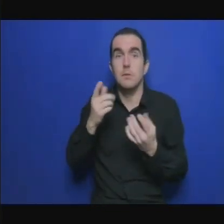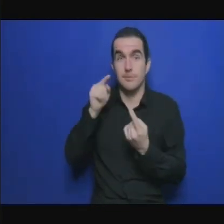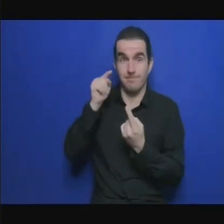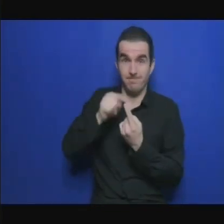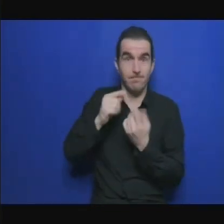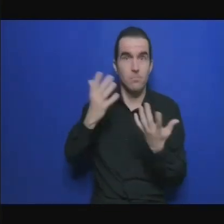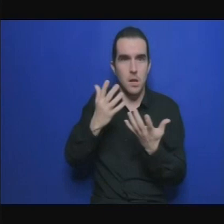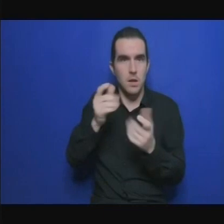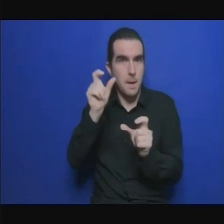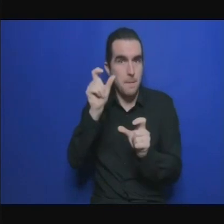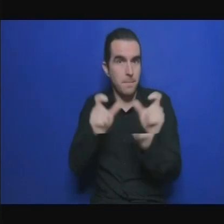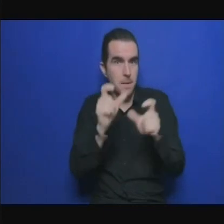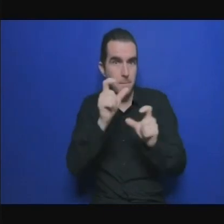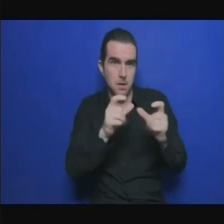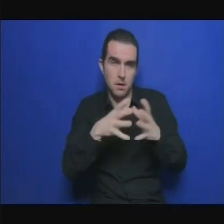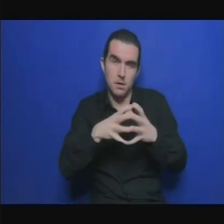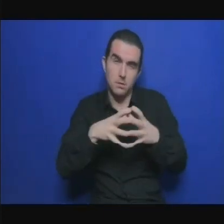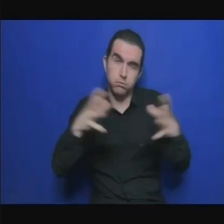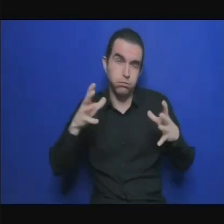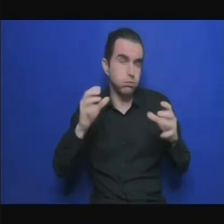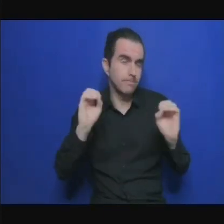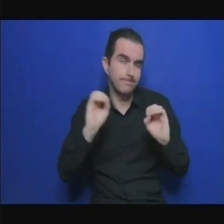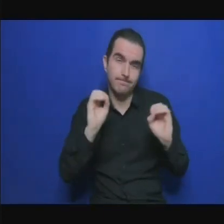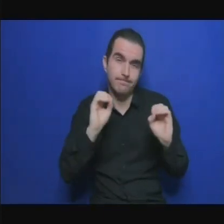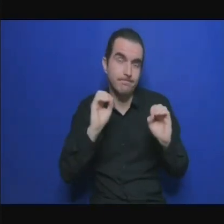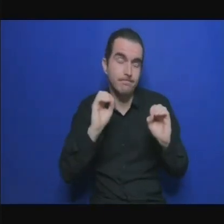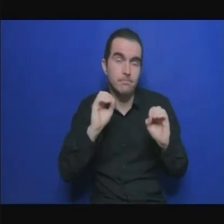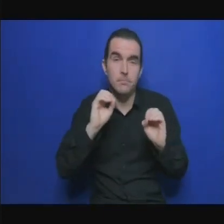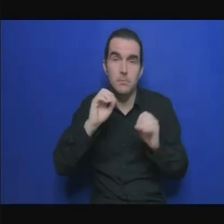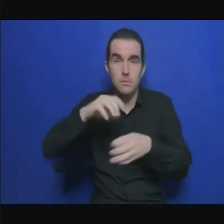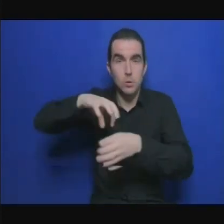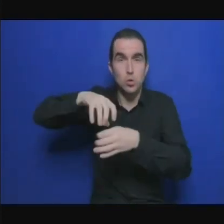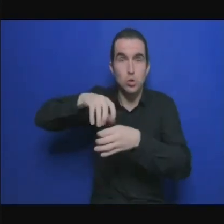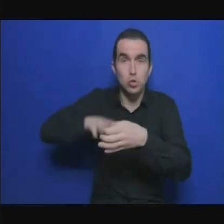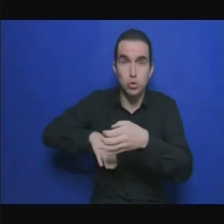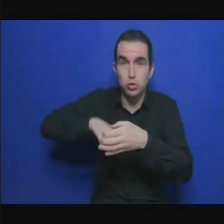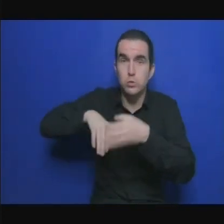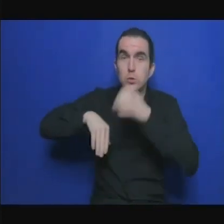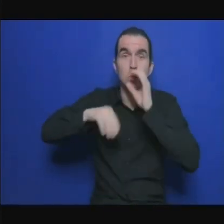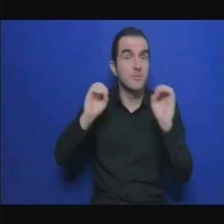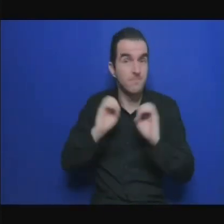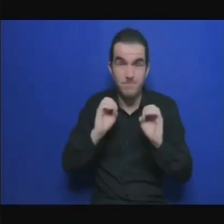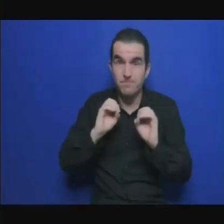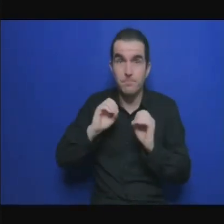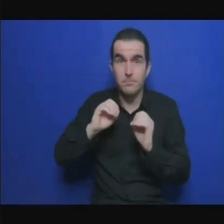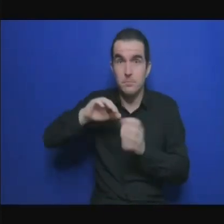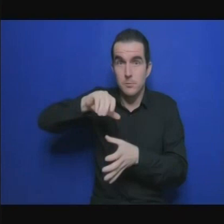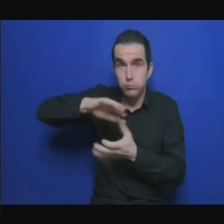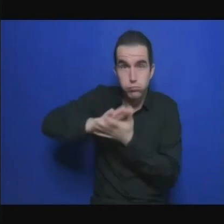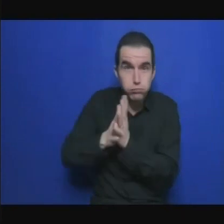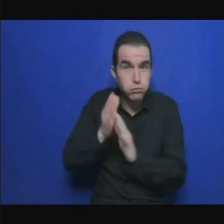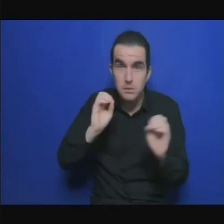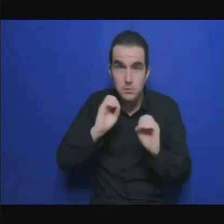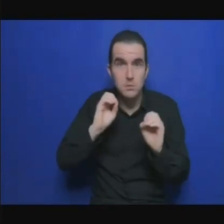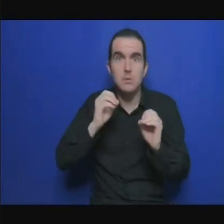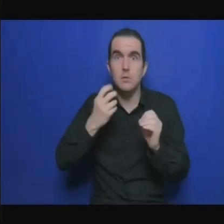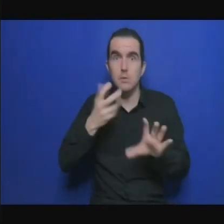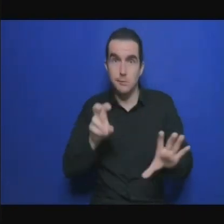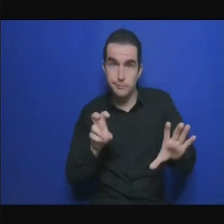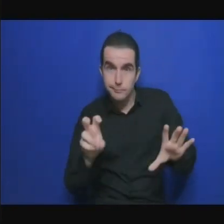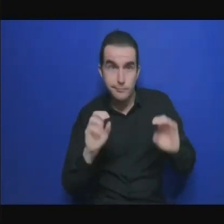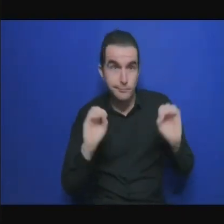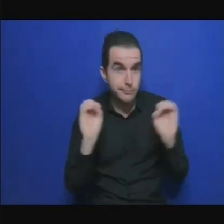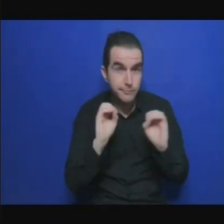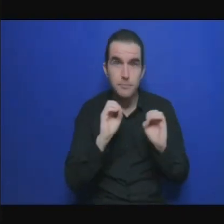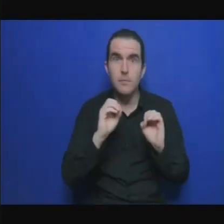de santé etc. pour que l'on puisse réaliser ce développement social et économique il faut que l'on ait un